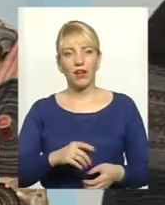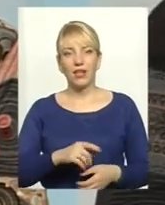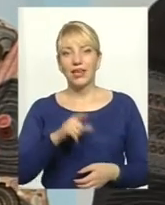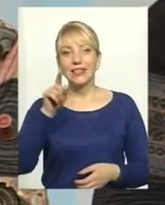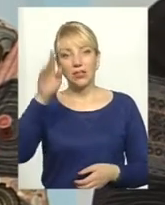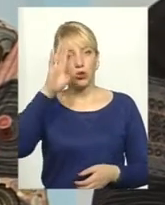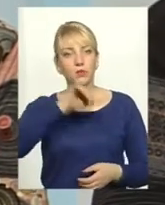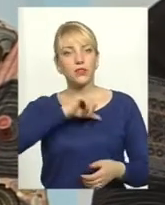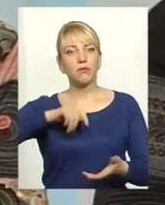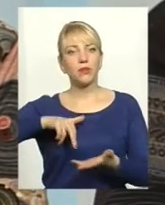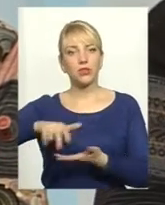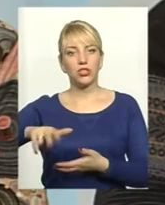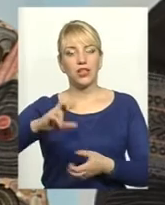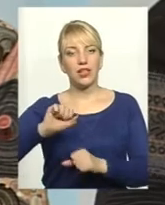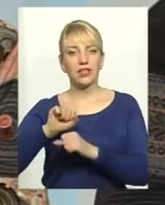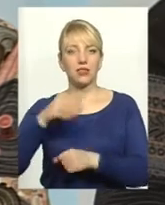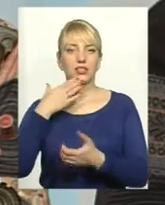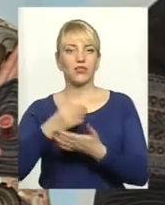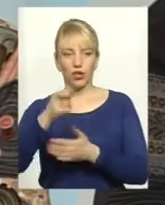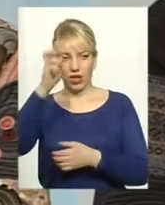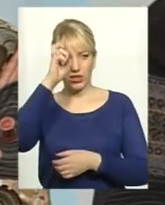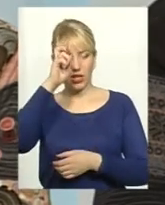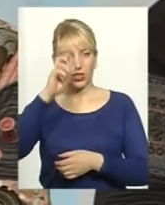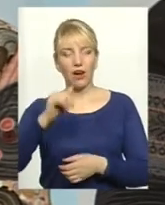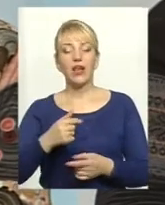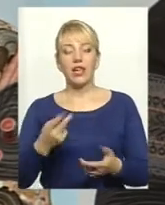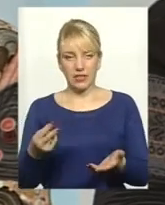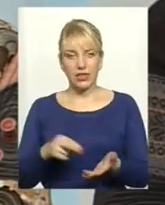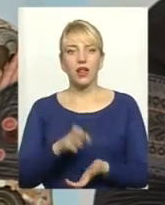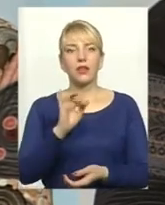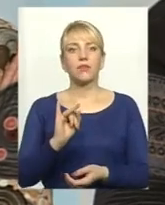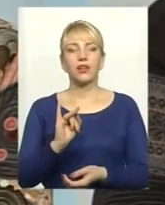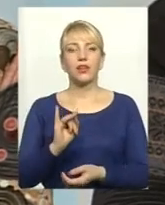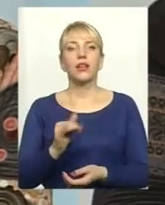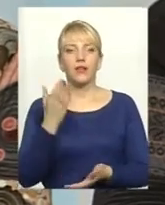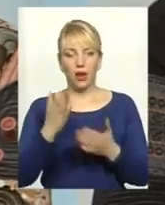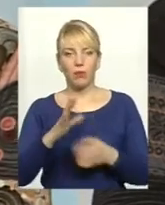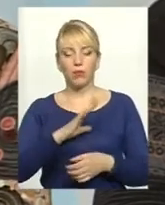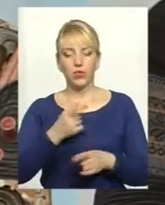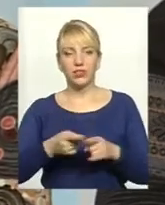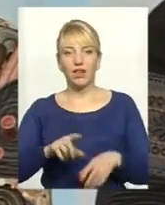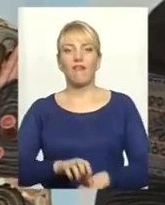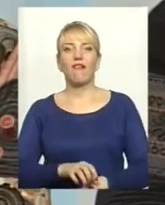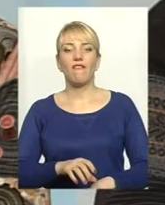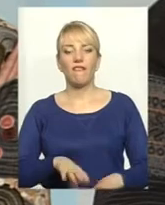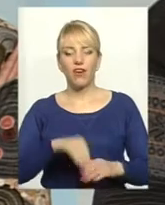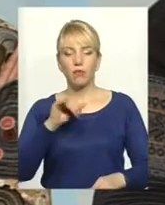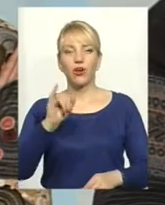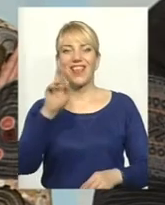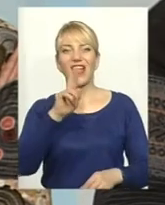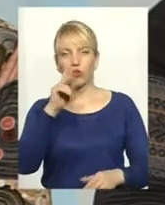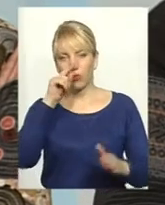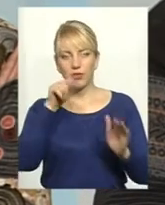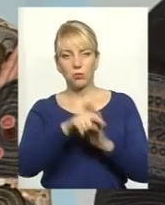заставляв. Вони стали на захист своєї держави. І вони стали би, і через півтора року, якби були ці вибори, і Янукович знову бировався до влади, бо там